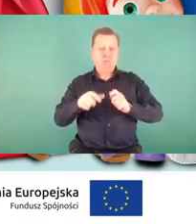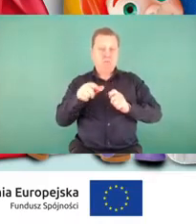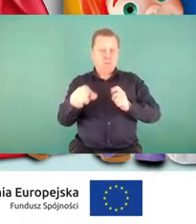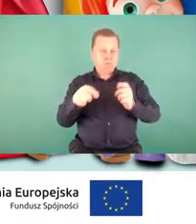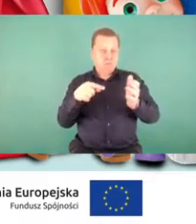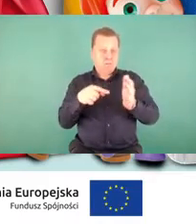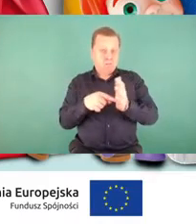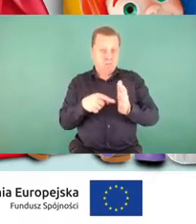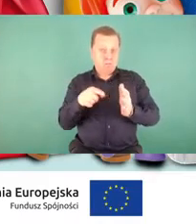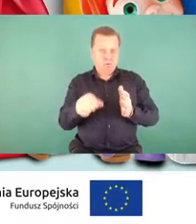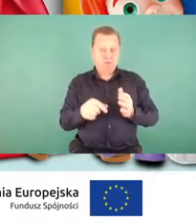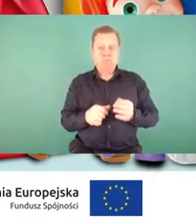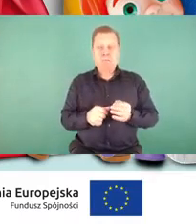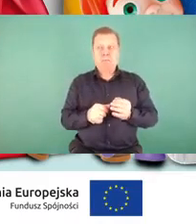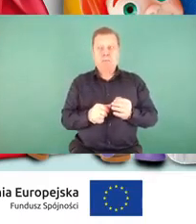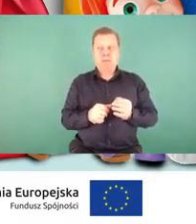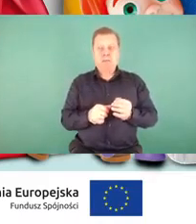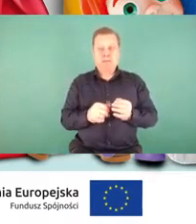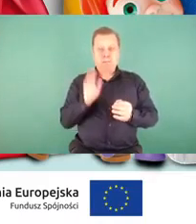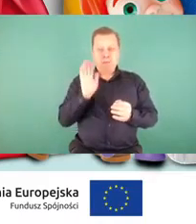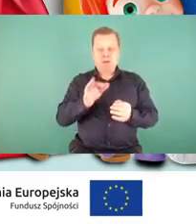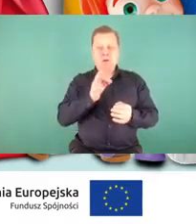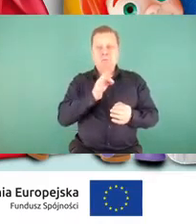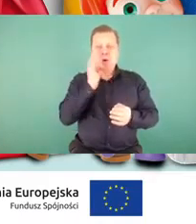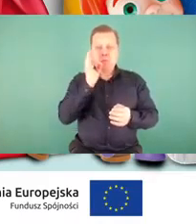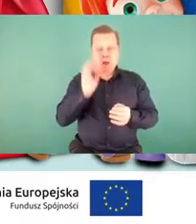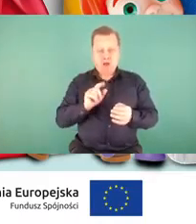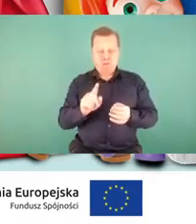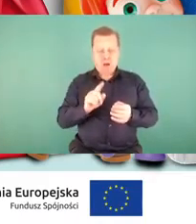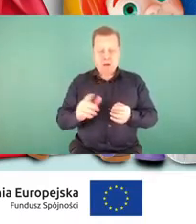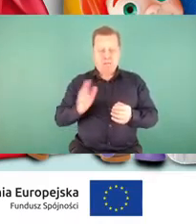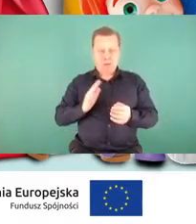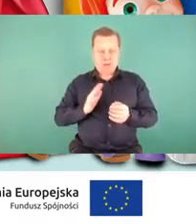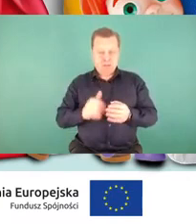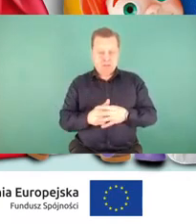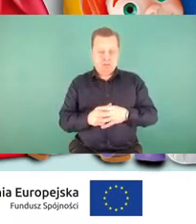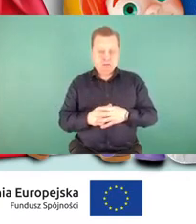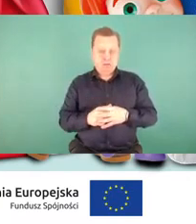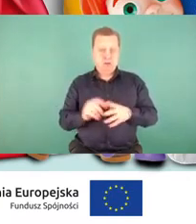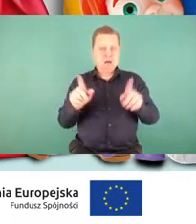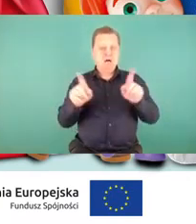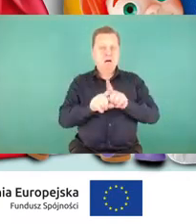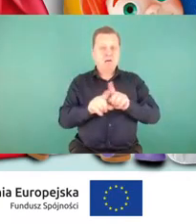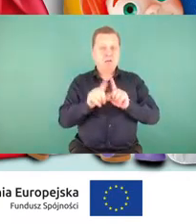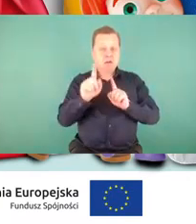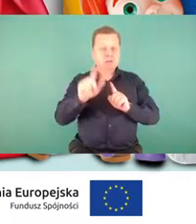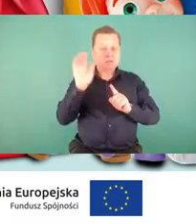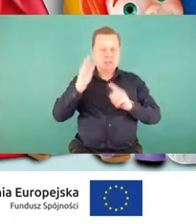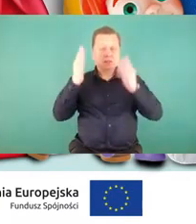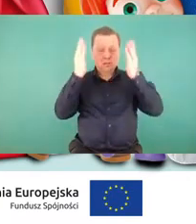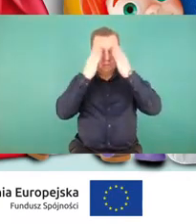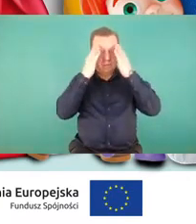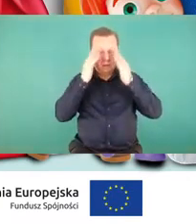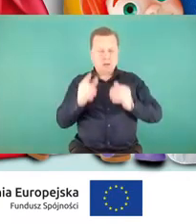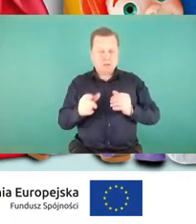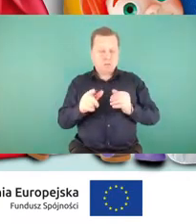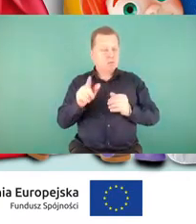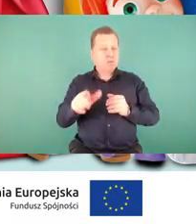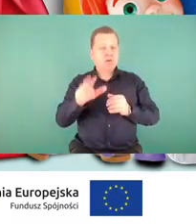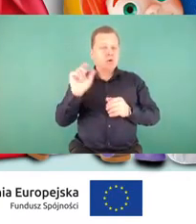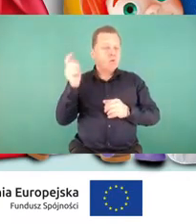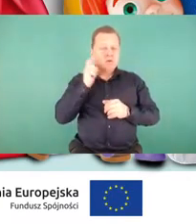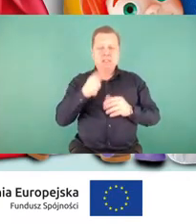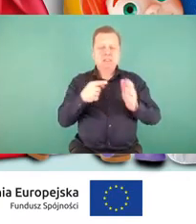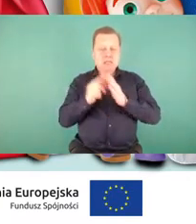poprawią bezpieczeństwo na tych przejazdach, ale przede wszystkim uświadomią, bo tutaj chodzi o kwestie uświadomienia zagrożenia